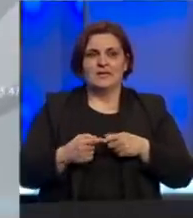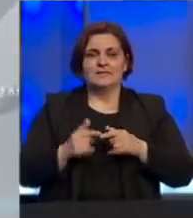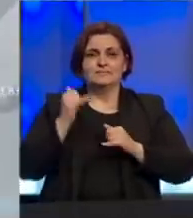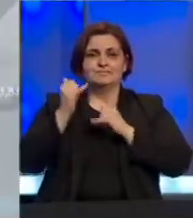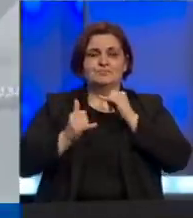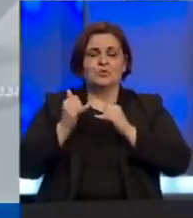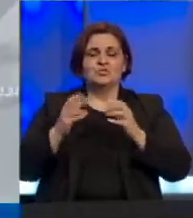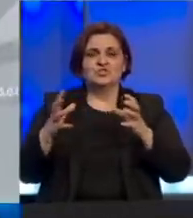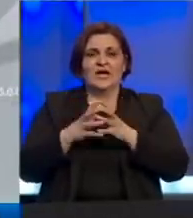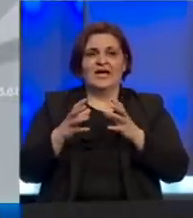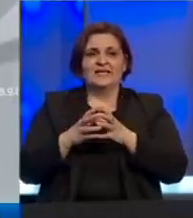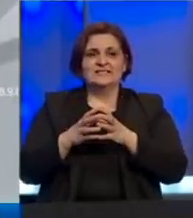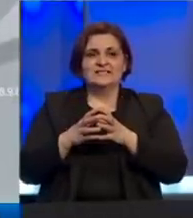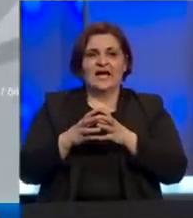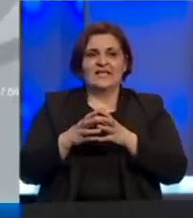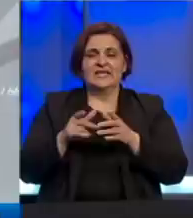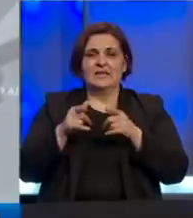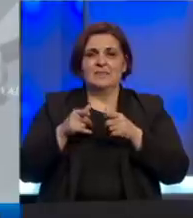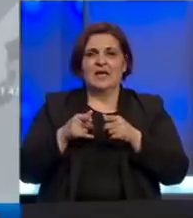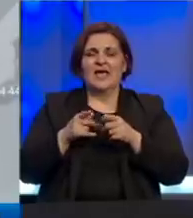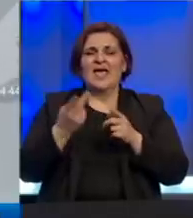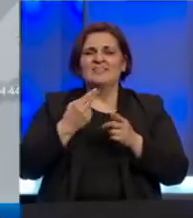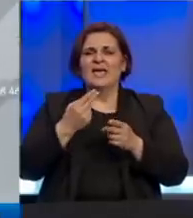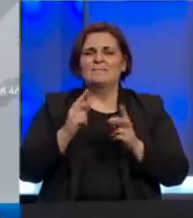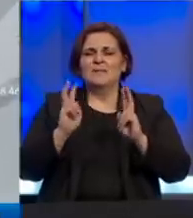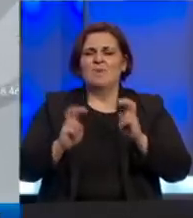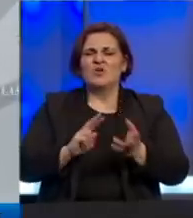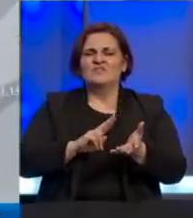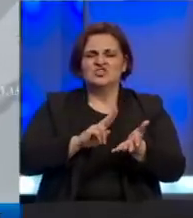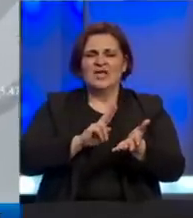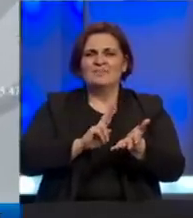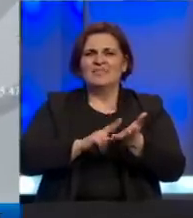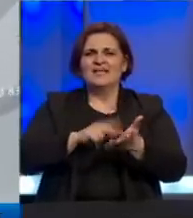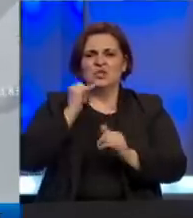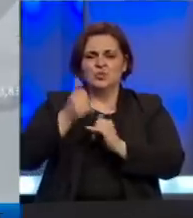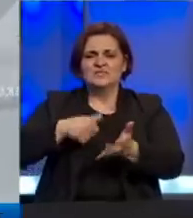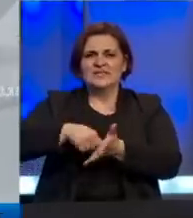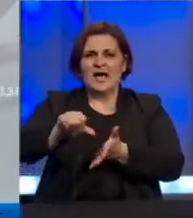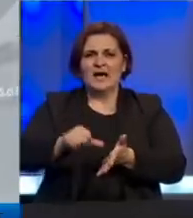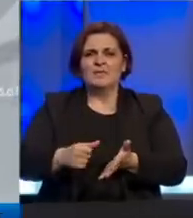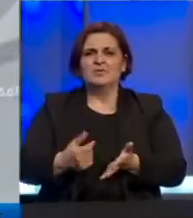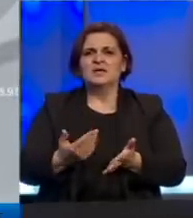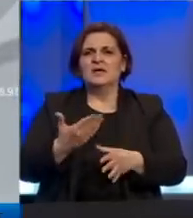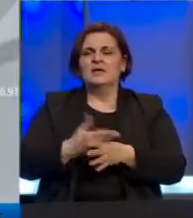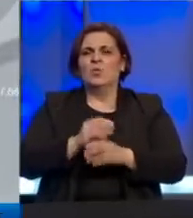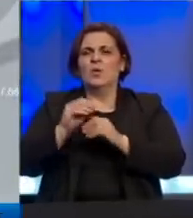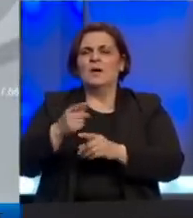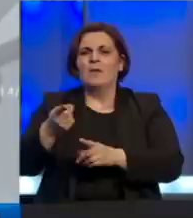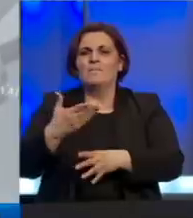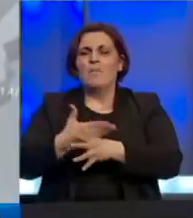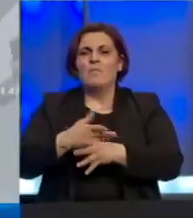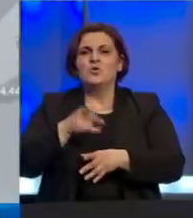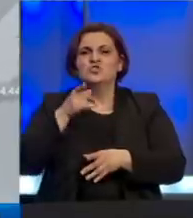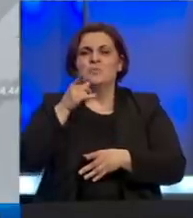zajednica bi se odretla od te boravišne takse koje nama turista uplatio milion maraka za pomoć onim